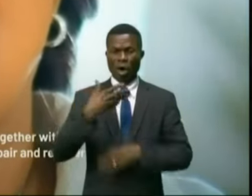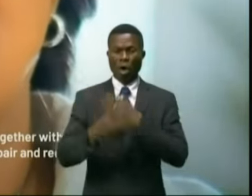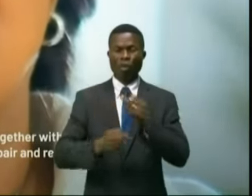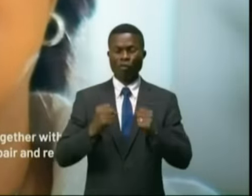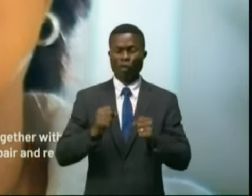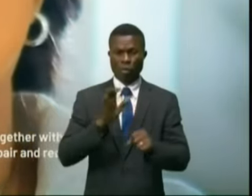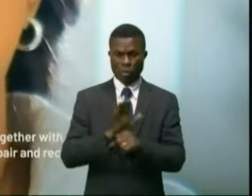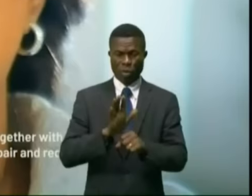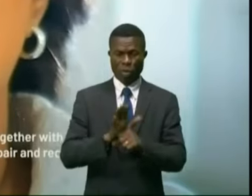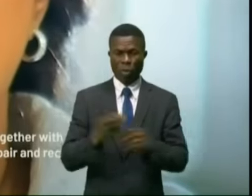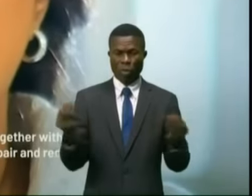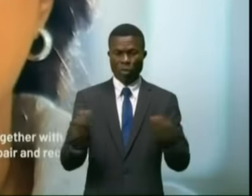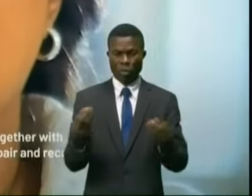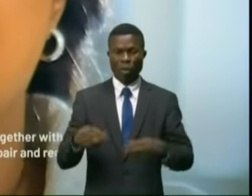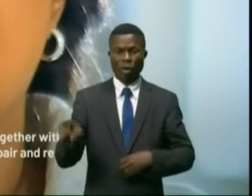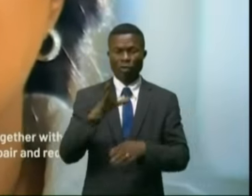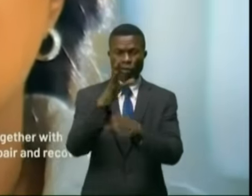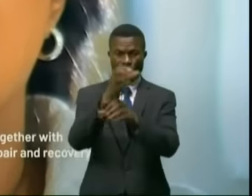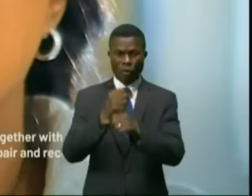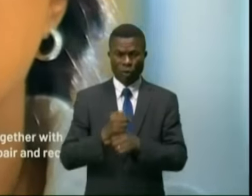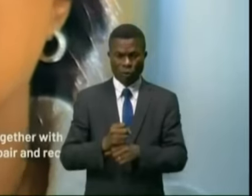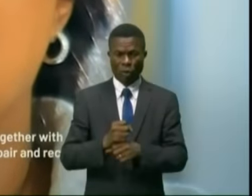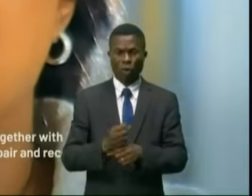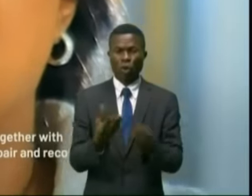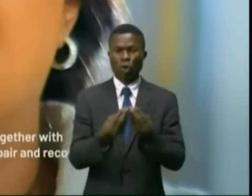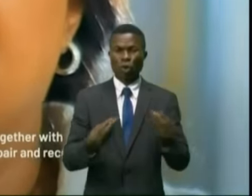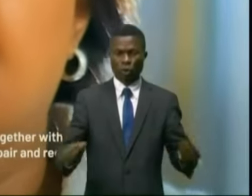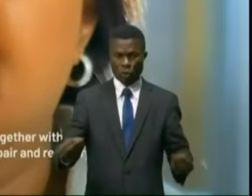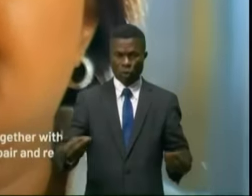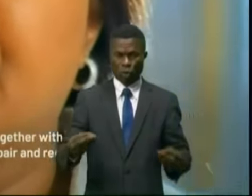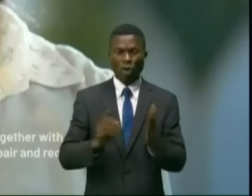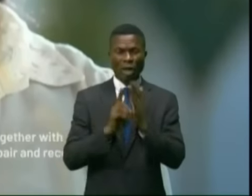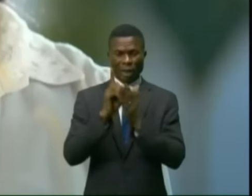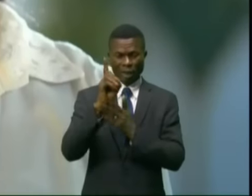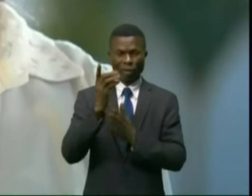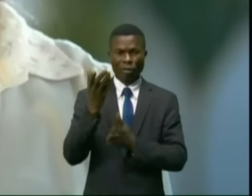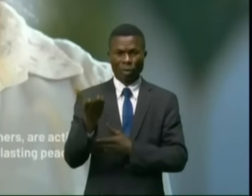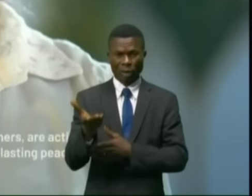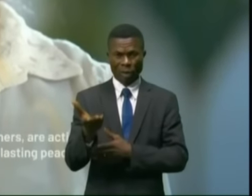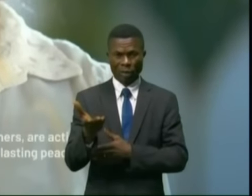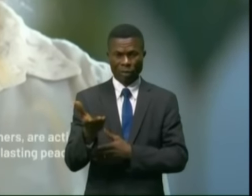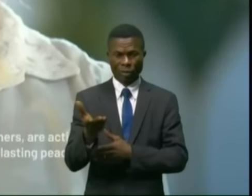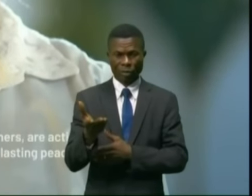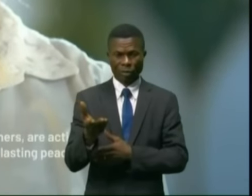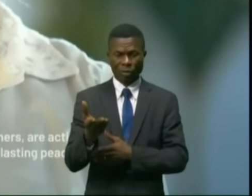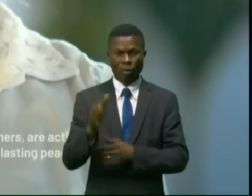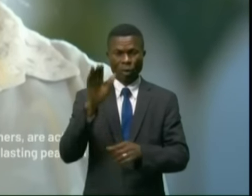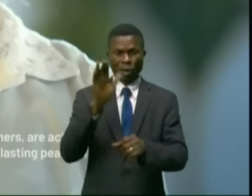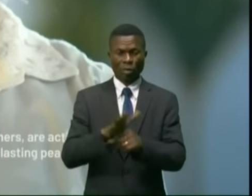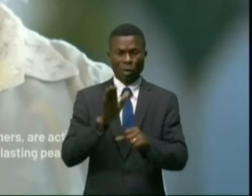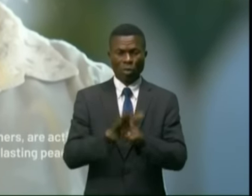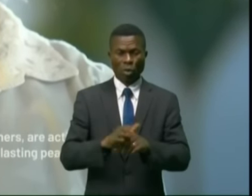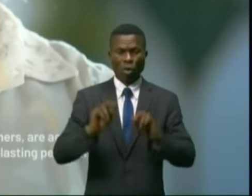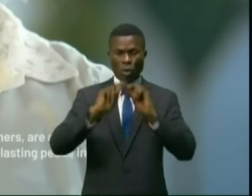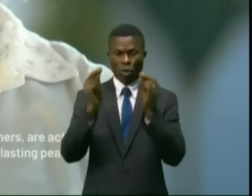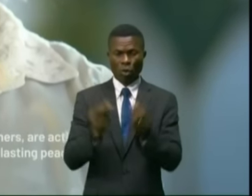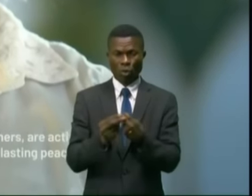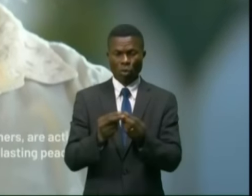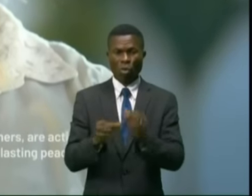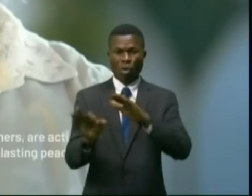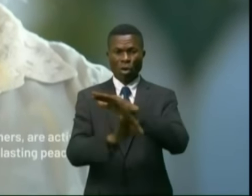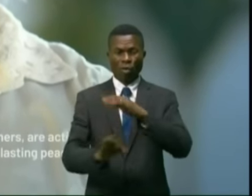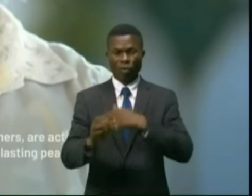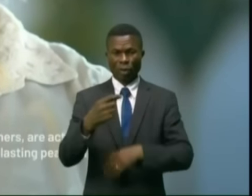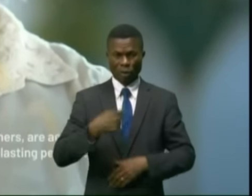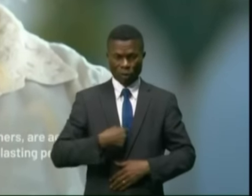afin que vous obteniez réparation et relèvement. Nombreuses organisations dont ma fondation